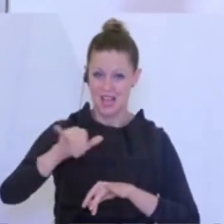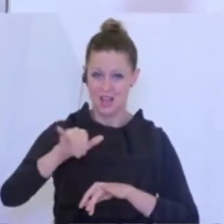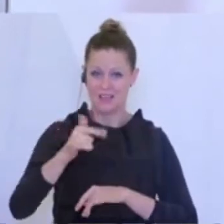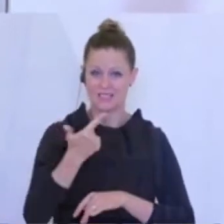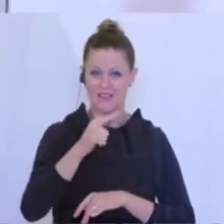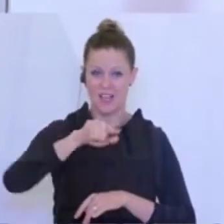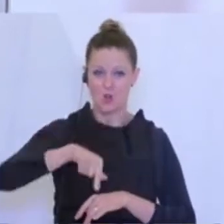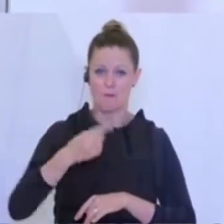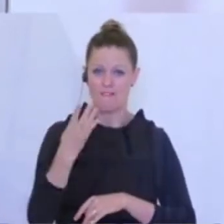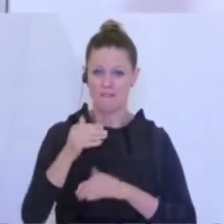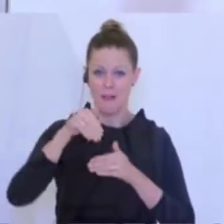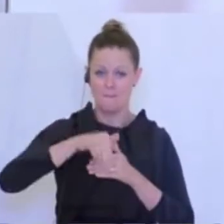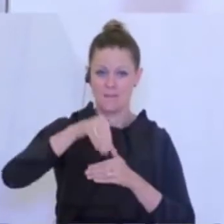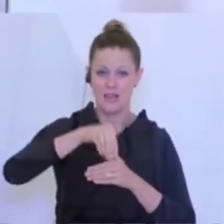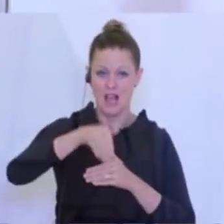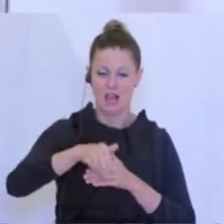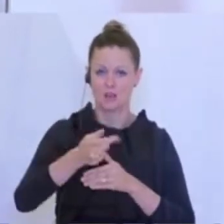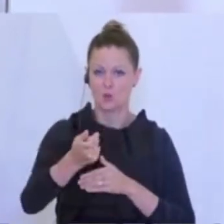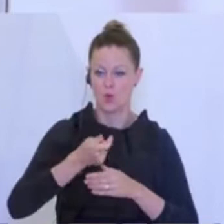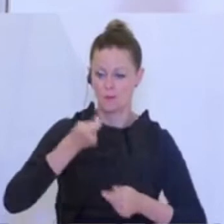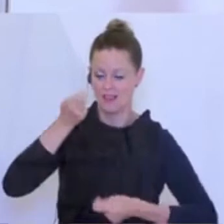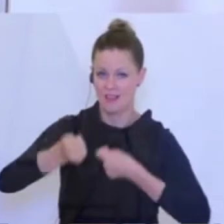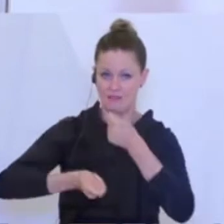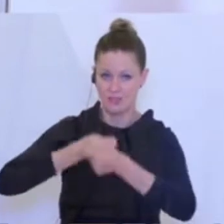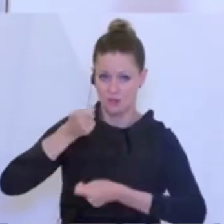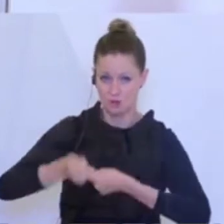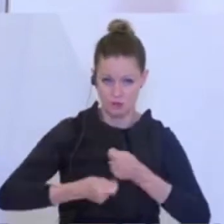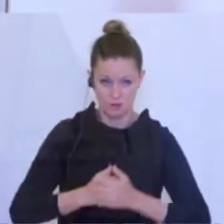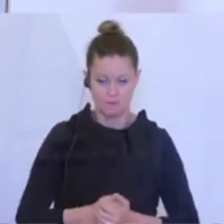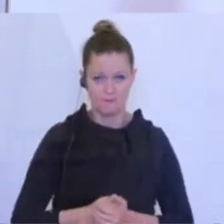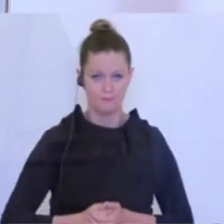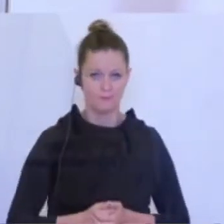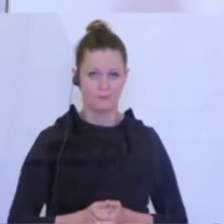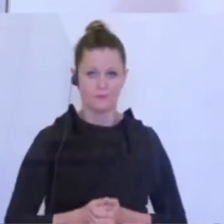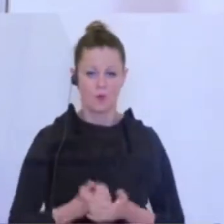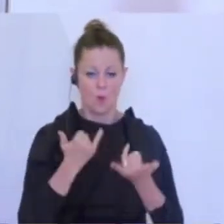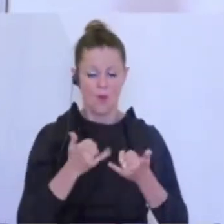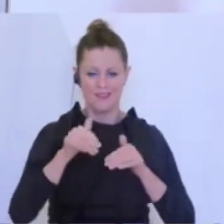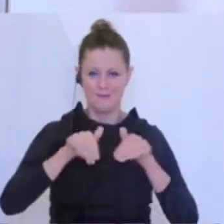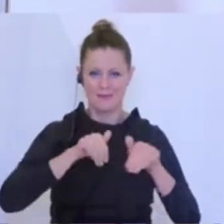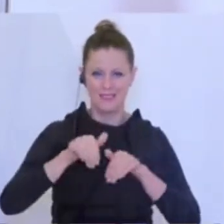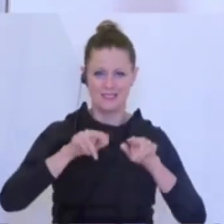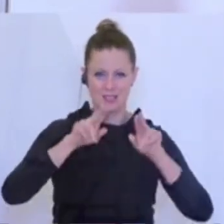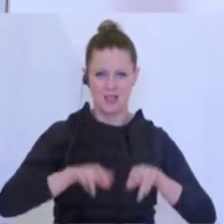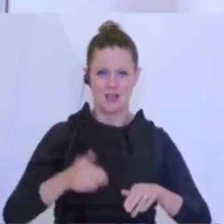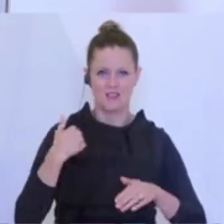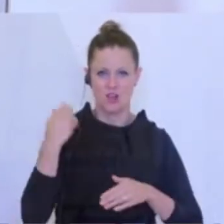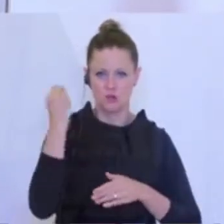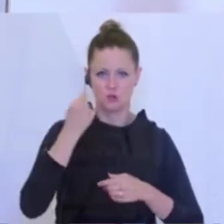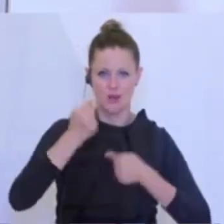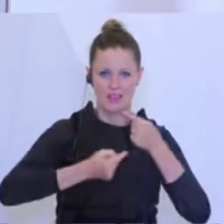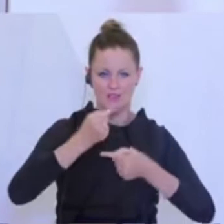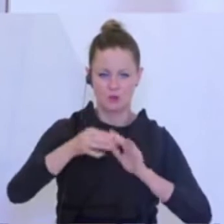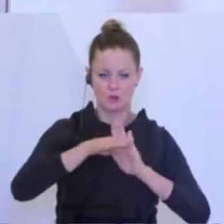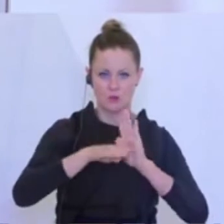,4 Milliarden investieren werden. Wir haben heute im Ministerrat ein Schulentwicklungsprogramm